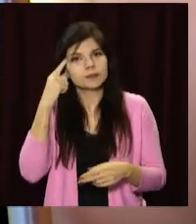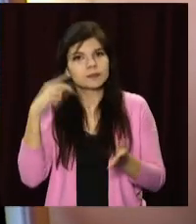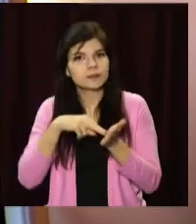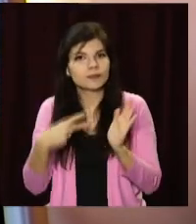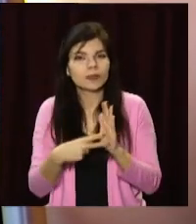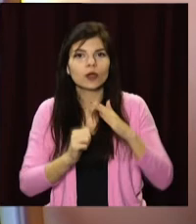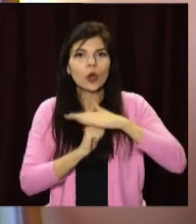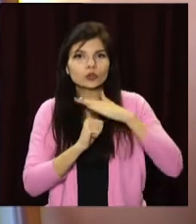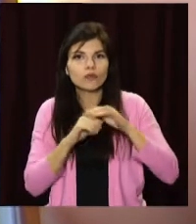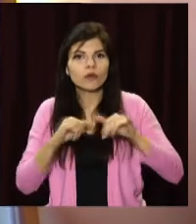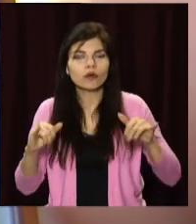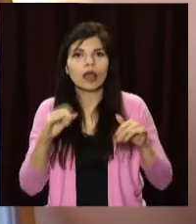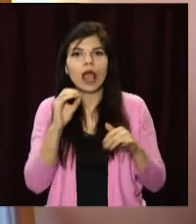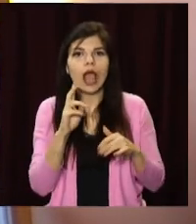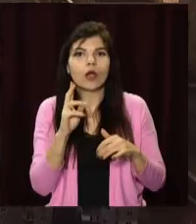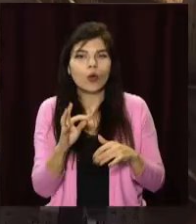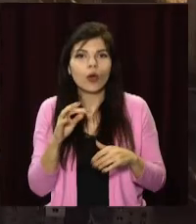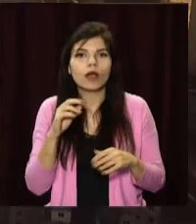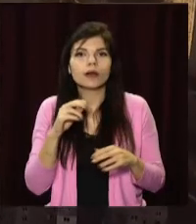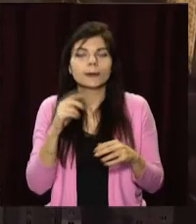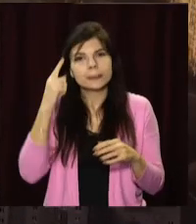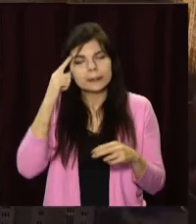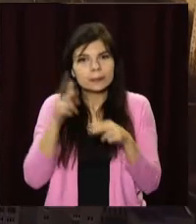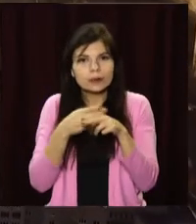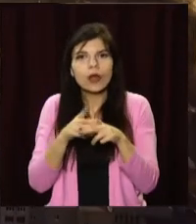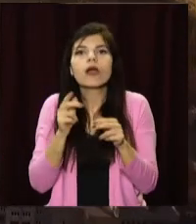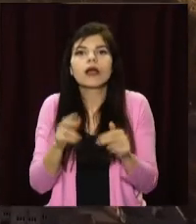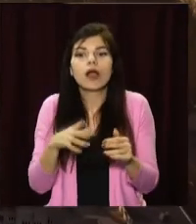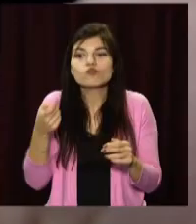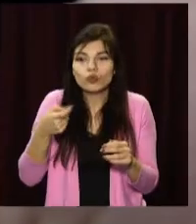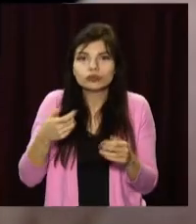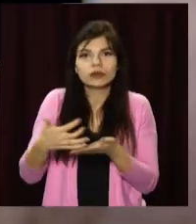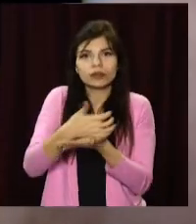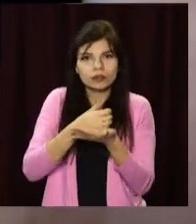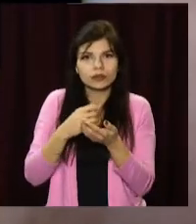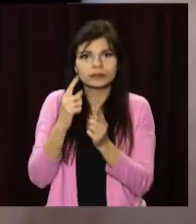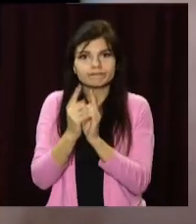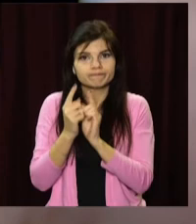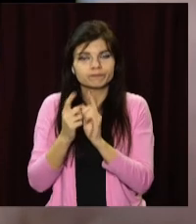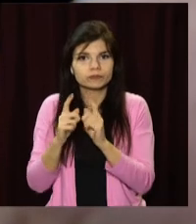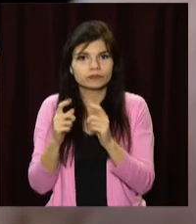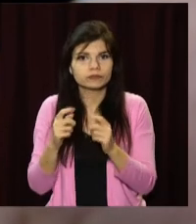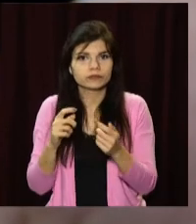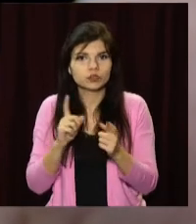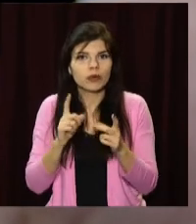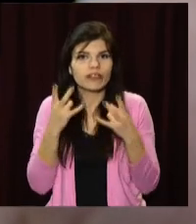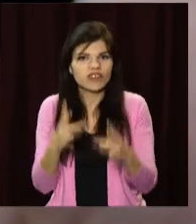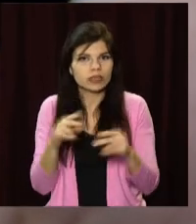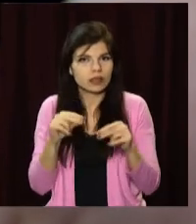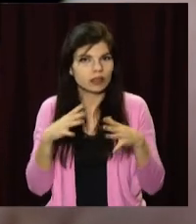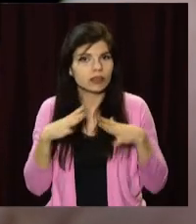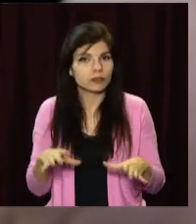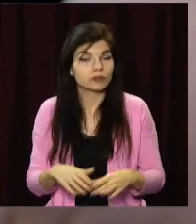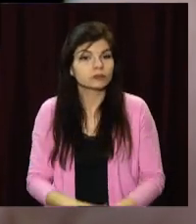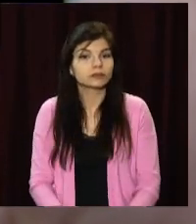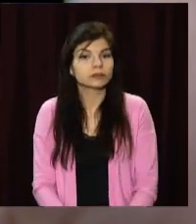програми залучили і наукову спільноту. Разом з науковцями міська влада заклала основи розвитку екомуніторингу та сучасної системи утилізації.